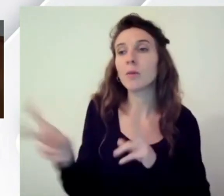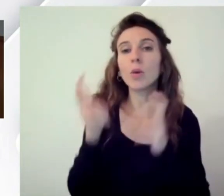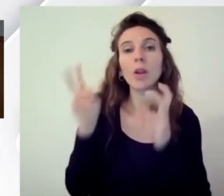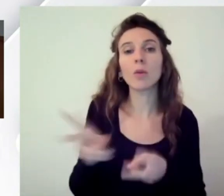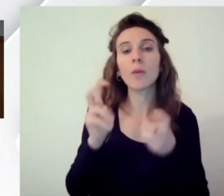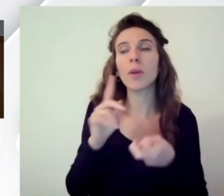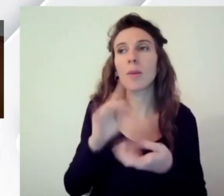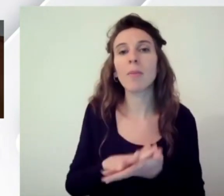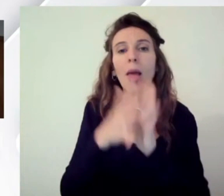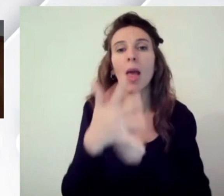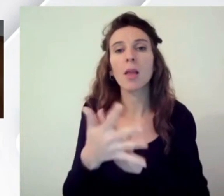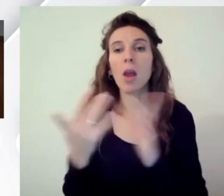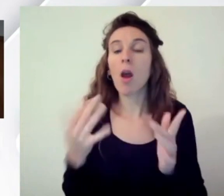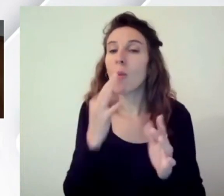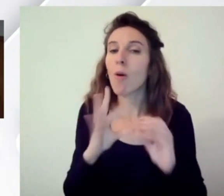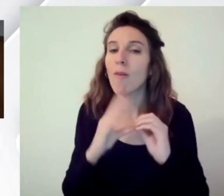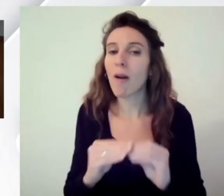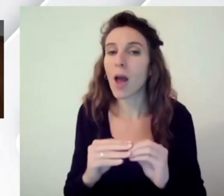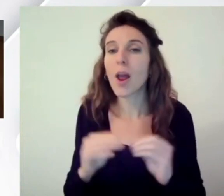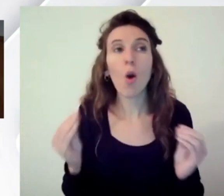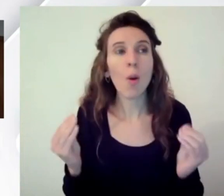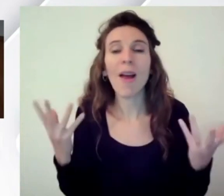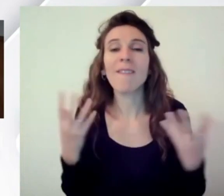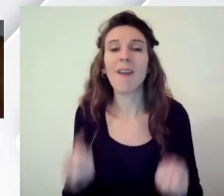direi intanto questo si può fare facendo semplicemente